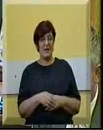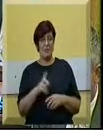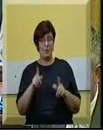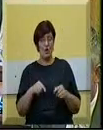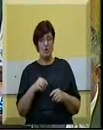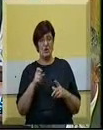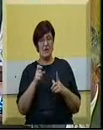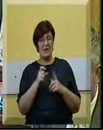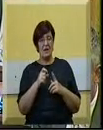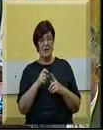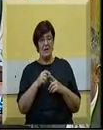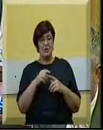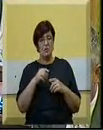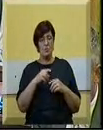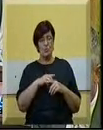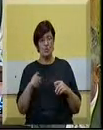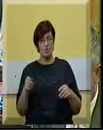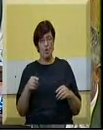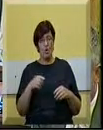destabilizaciju.